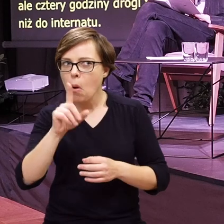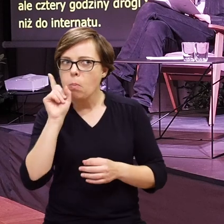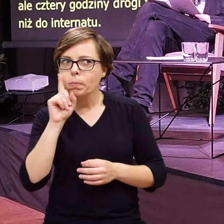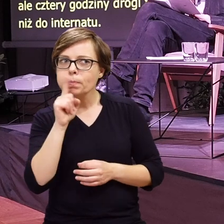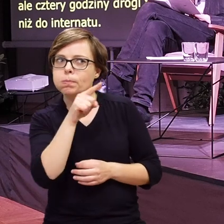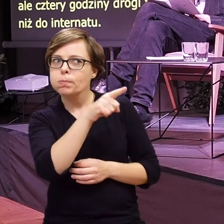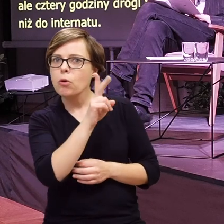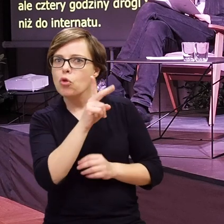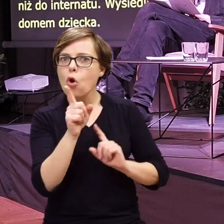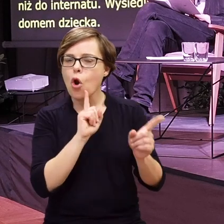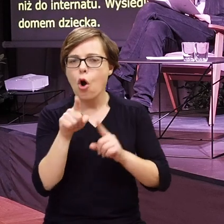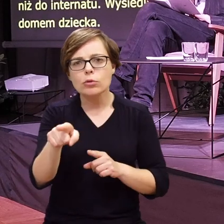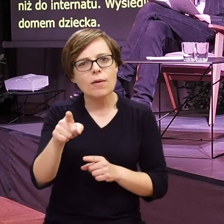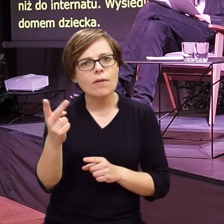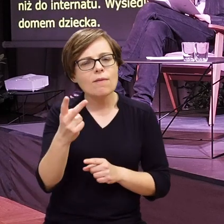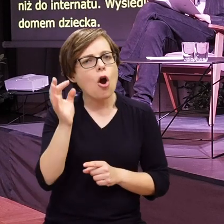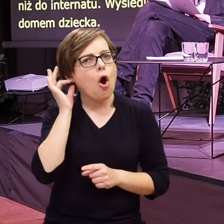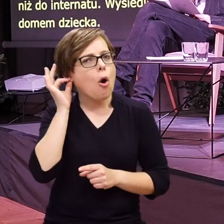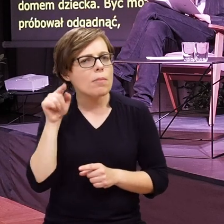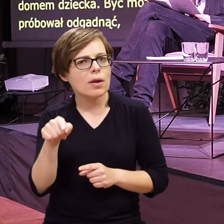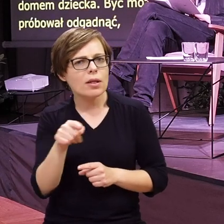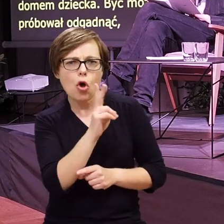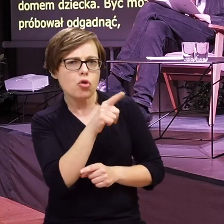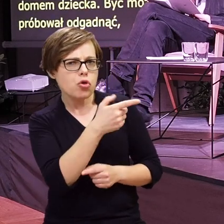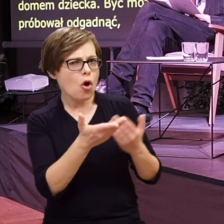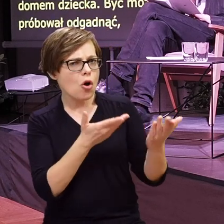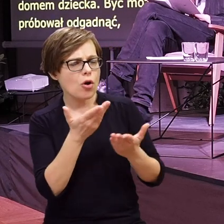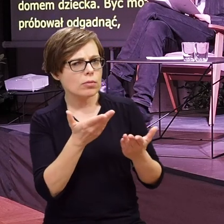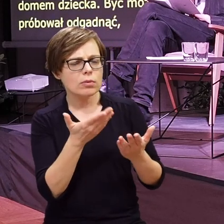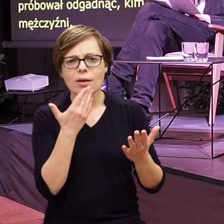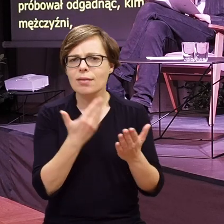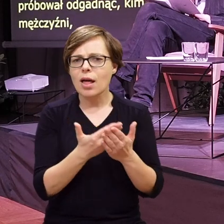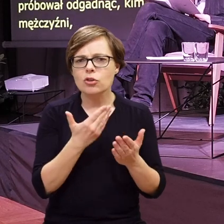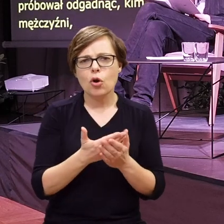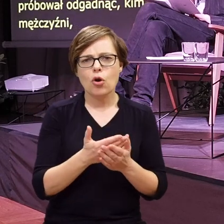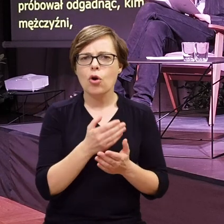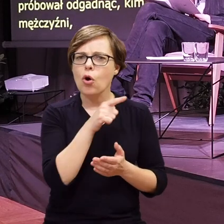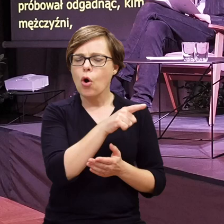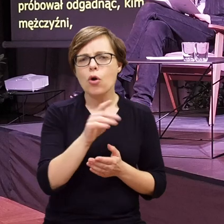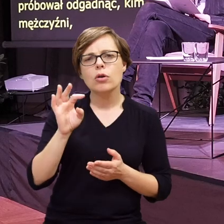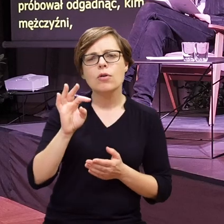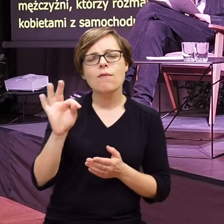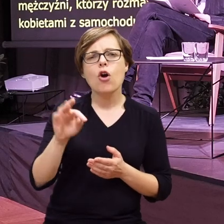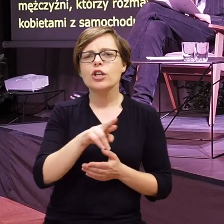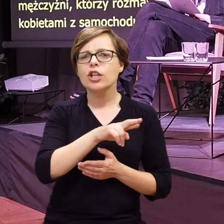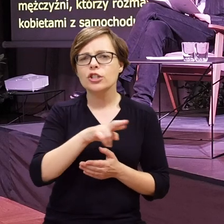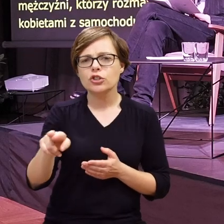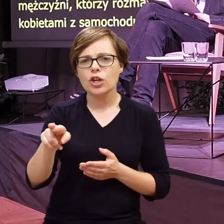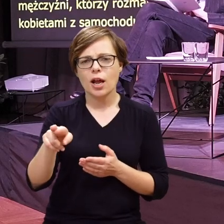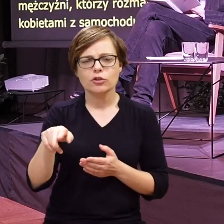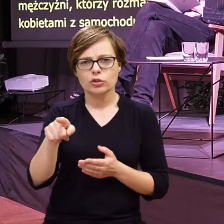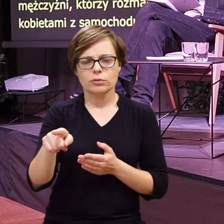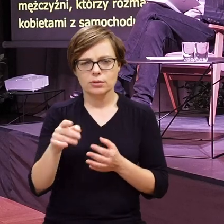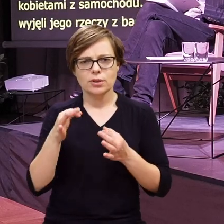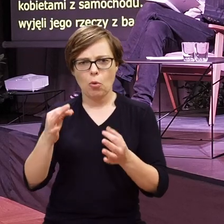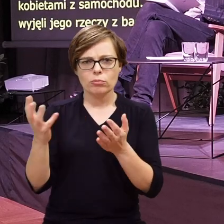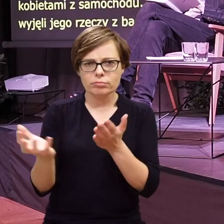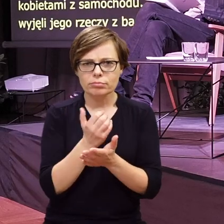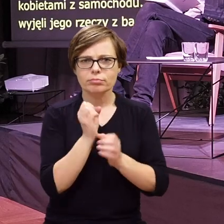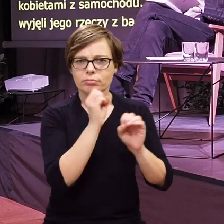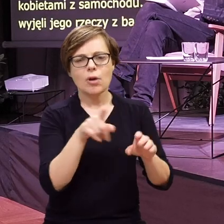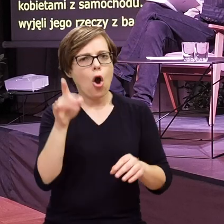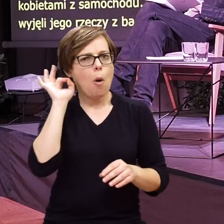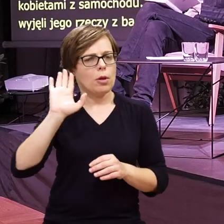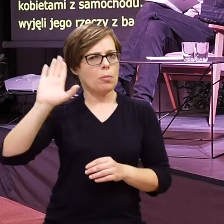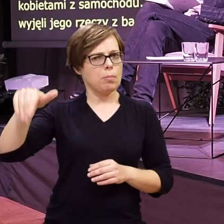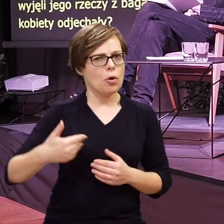odgadnąć, kim są mężczyźni, którzy rozmawiają z kobietami z samochodu. Dlaczego wyjęli jego rzeczy z bagażnika, a kobiety odjechały?